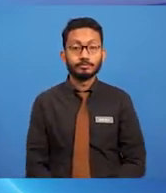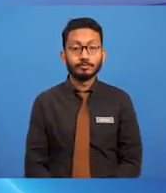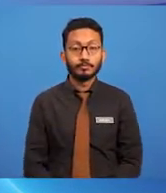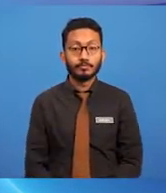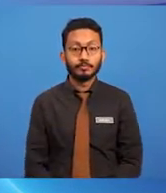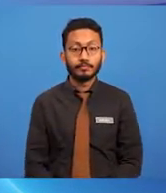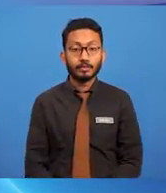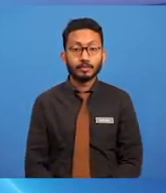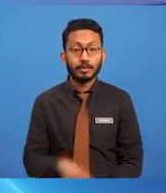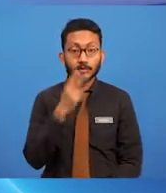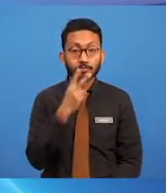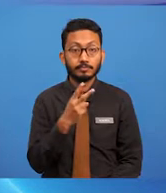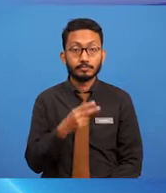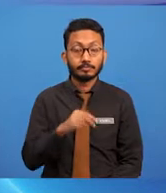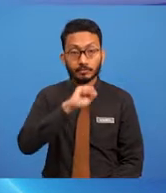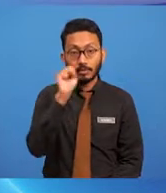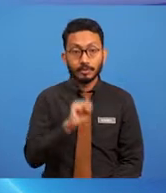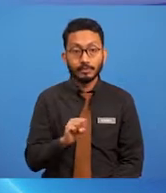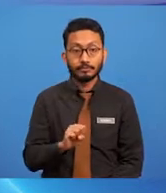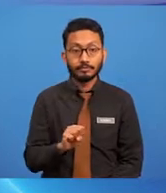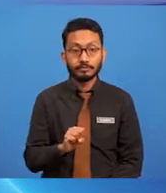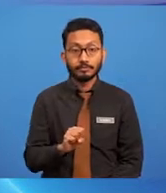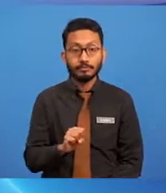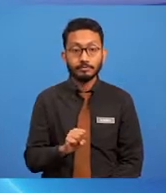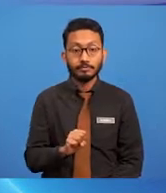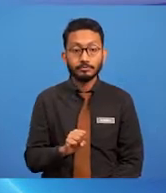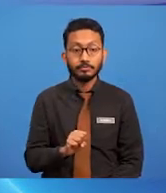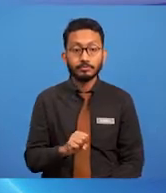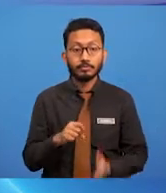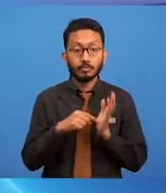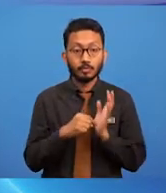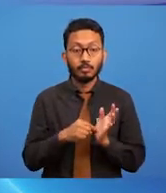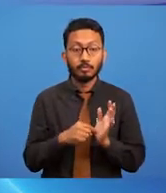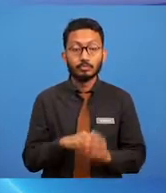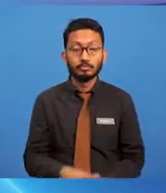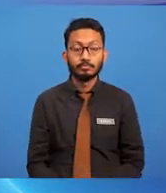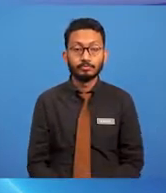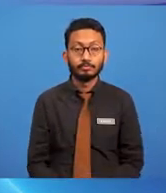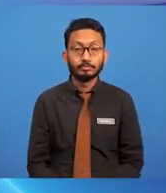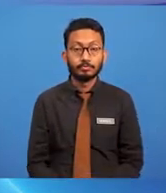Sila lihat soalan pada skrip yang dipaparkan di Kaca TV.